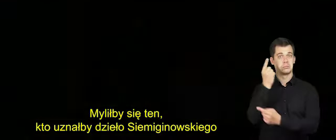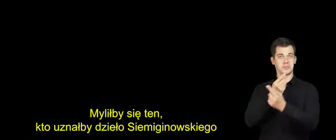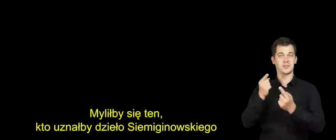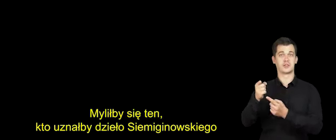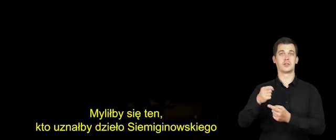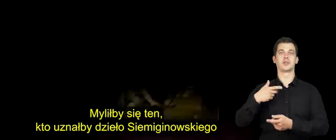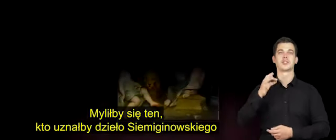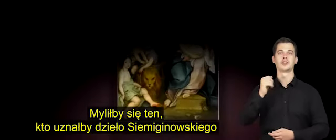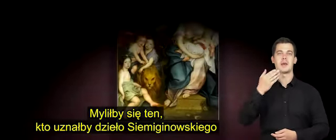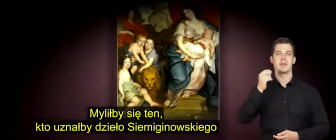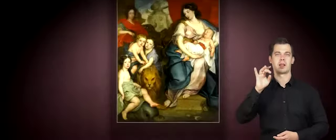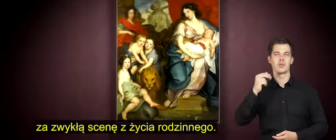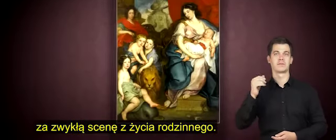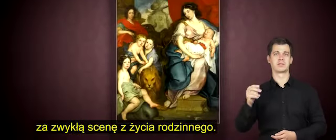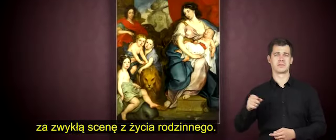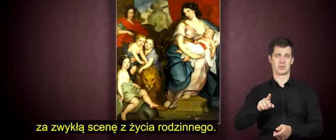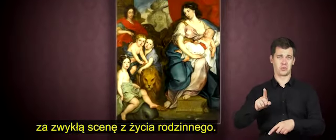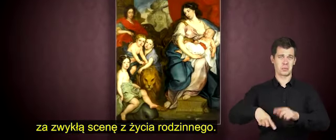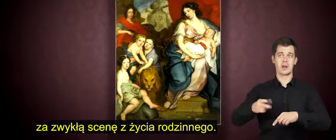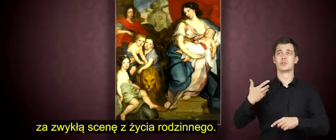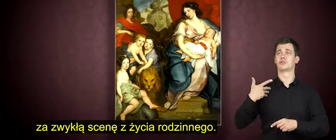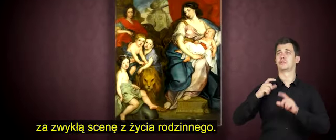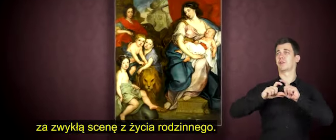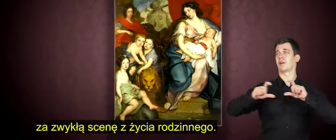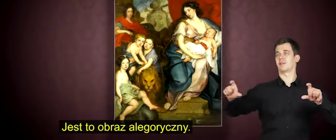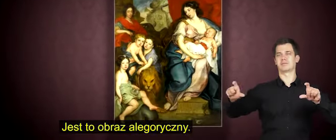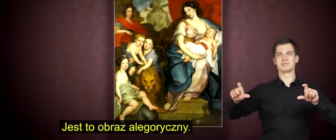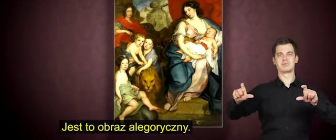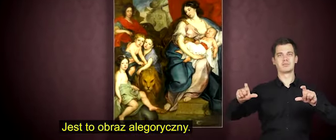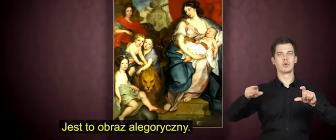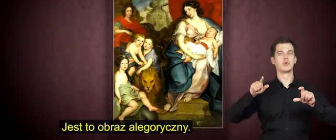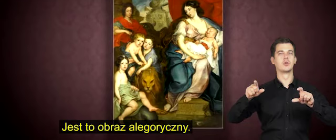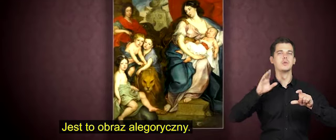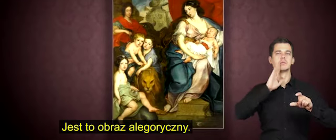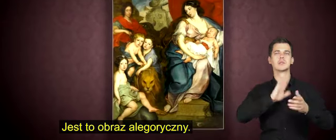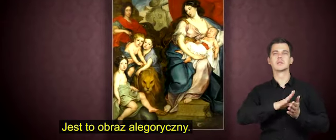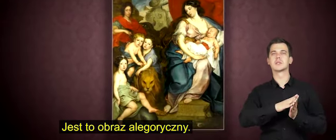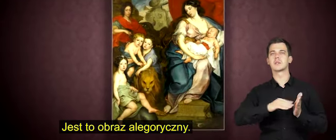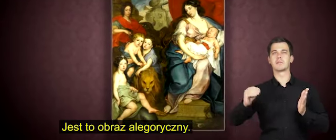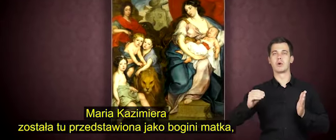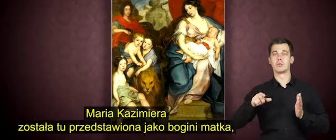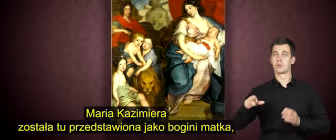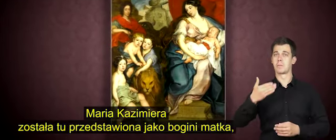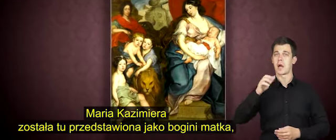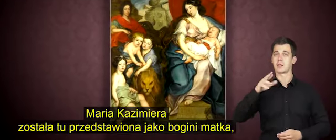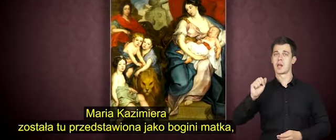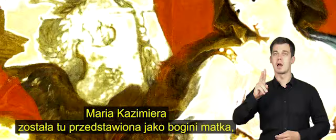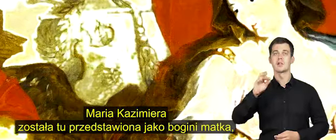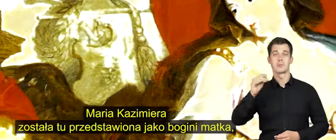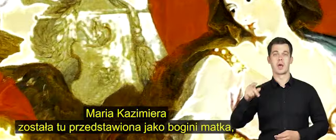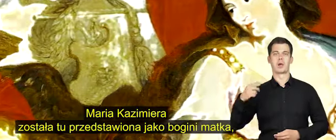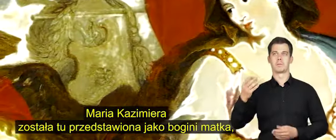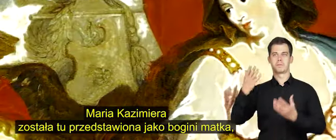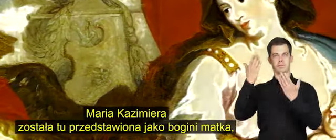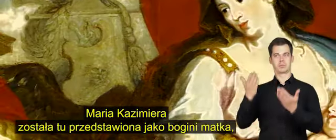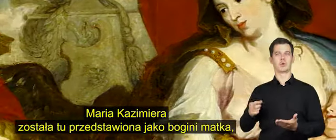się ten, kto uznałby dzieło Siemi Ginowskiego za zwykłą scenę z życia rodzinnego. Jest to obraz alegoryczny. Maria Kazimiera